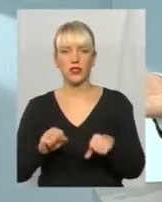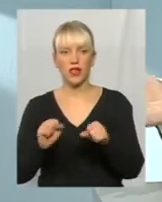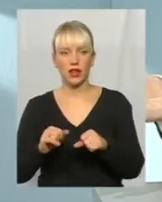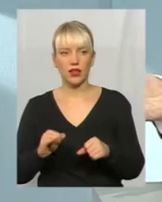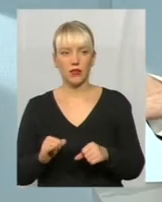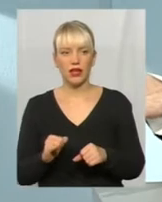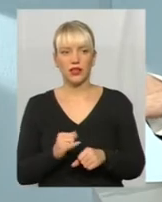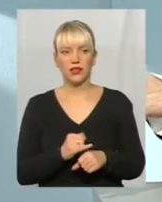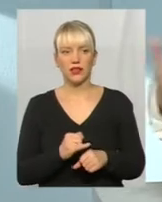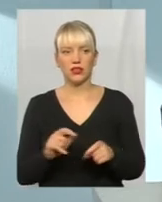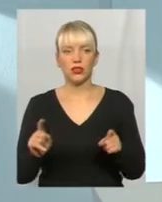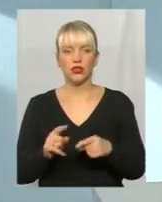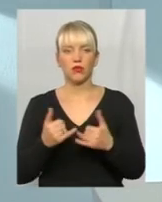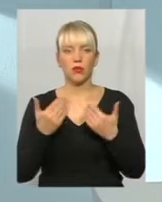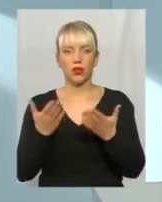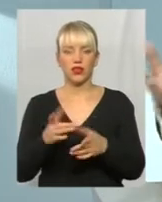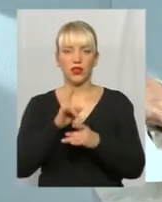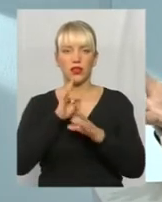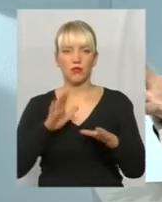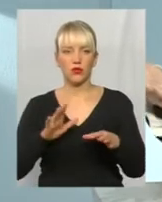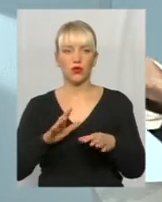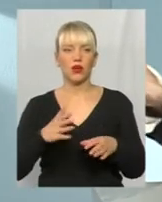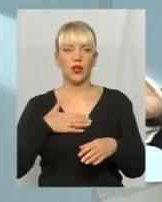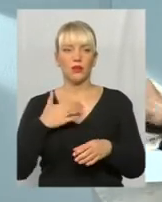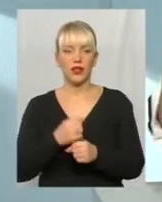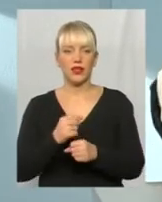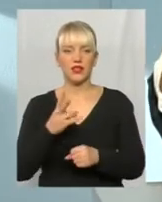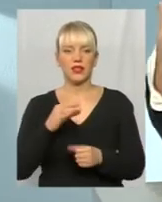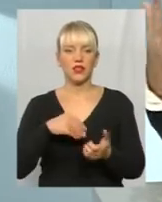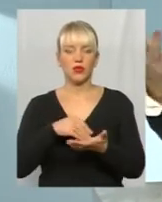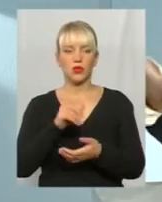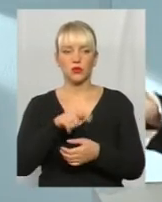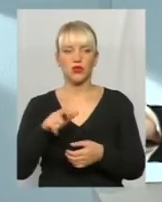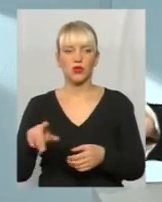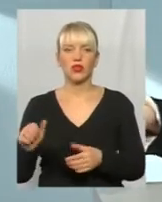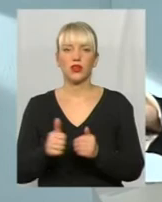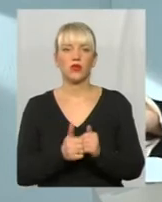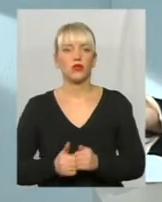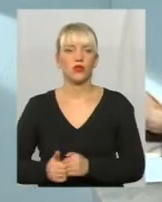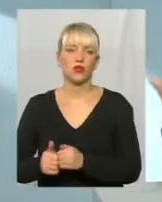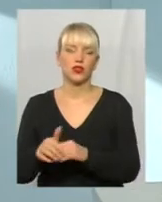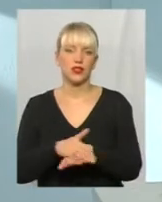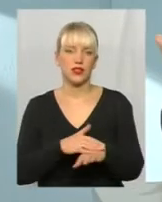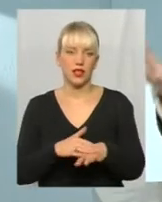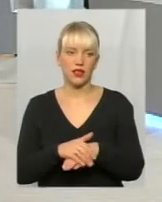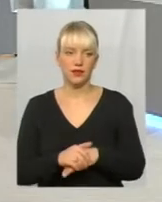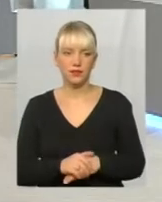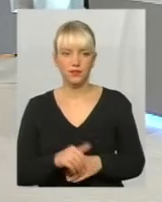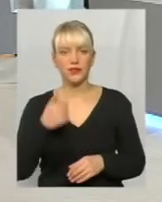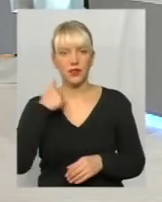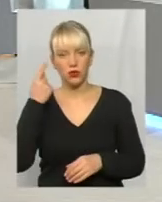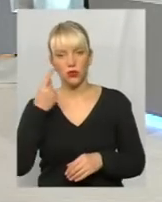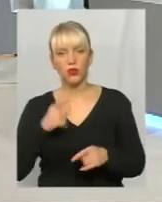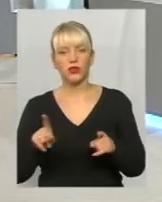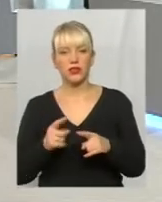власне, щоб до них не було претензій ні у споживачів, ні у оточуючого населення і так далі. Я думаю, що ця